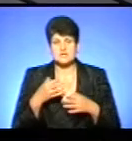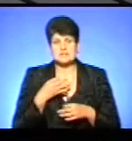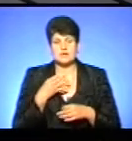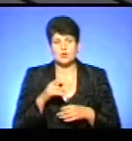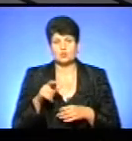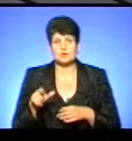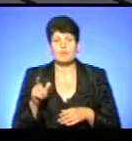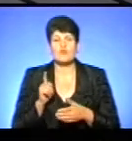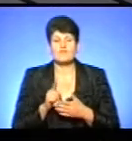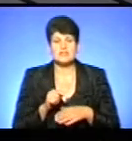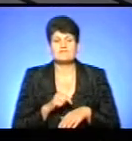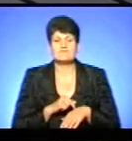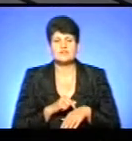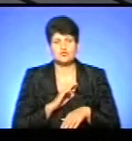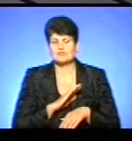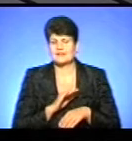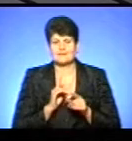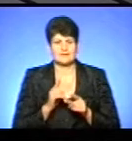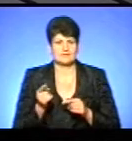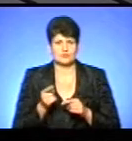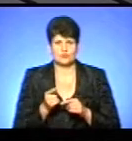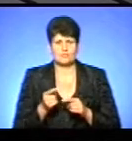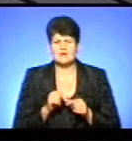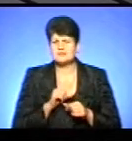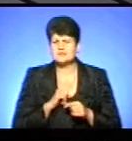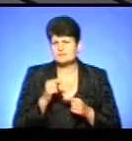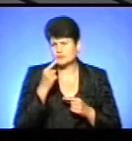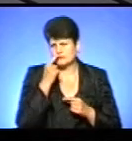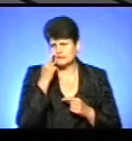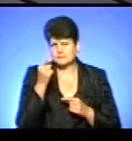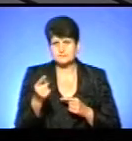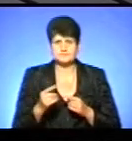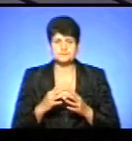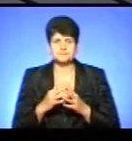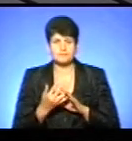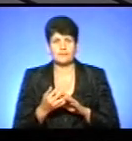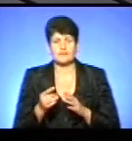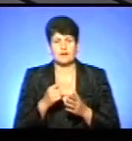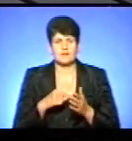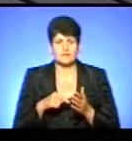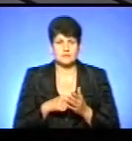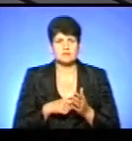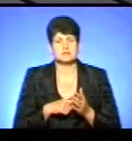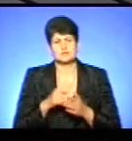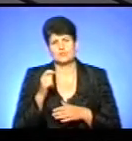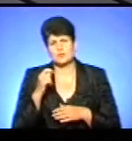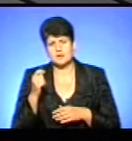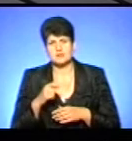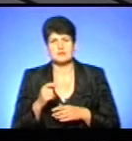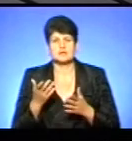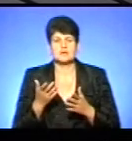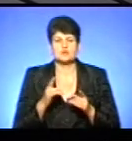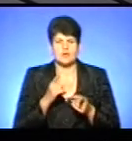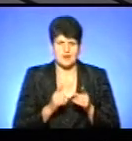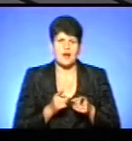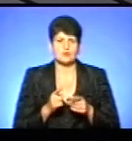повинні відчути, і не тільки в Тернополі, а самому віддаленому населеному пункту Тернополя, чи області, чи України, про те, що щось